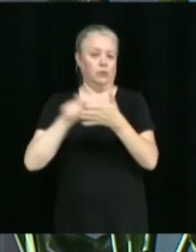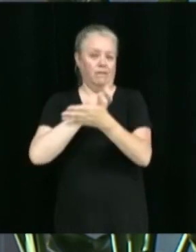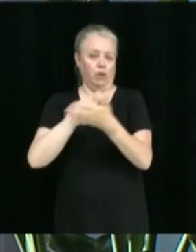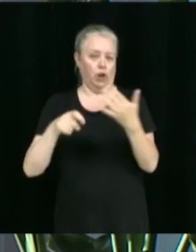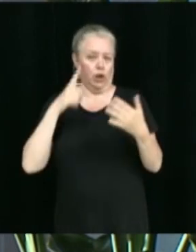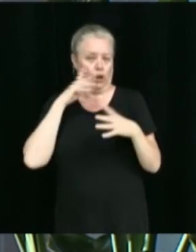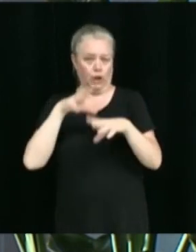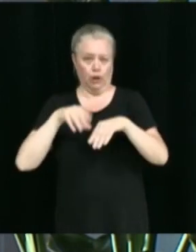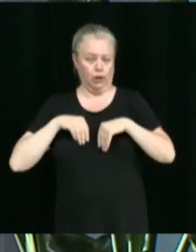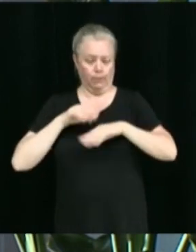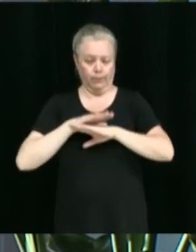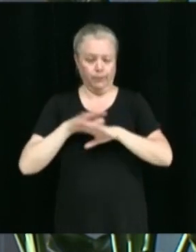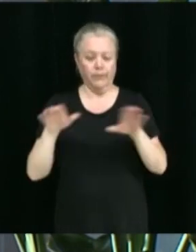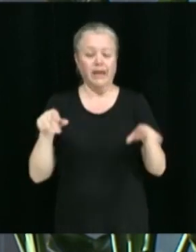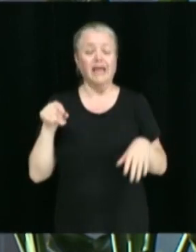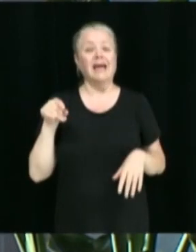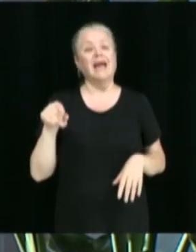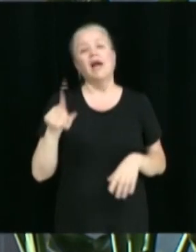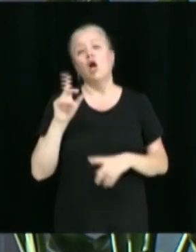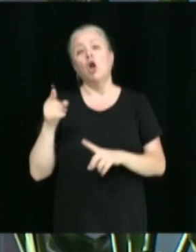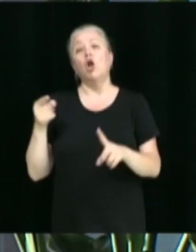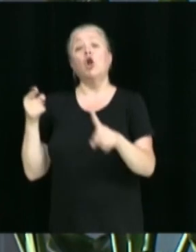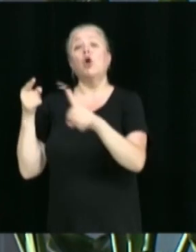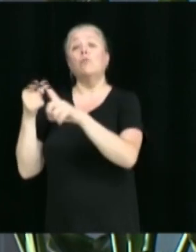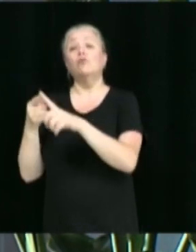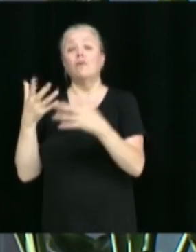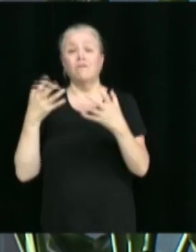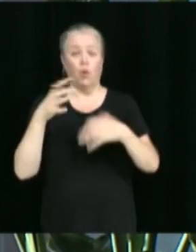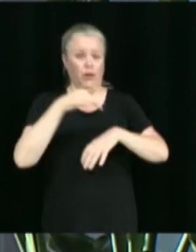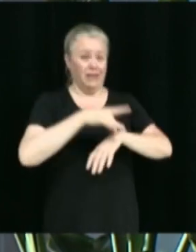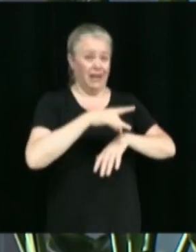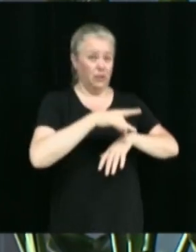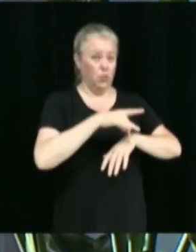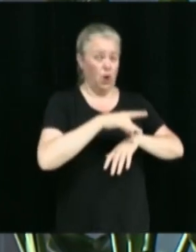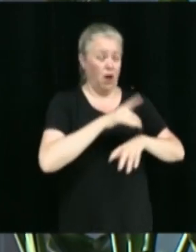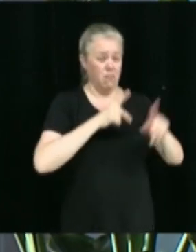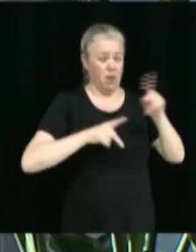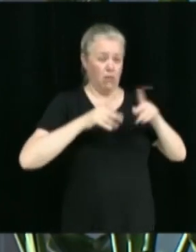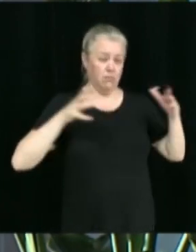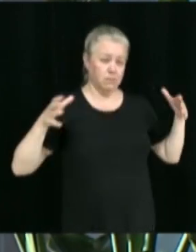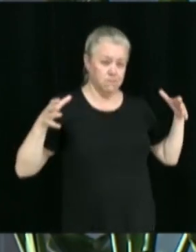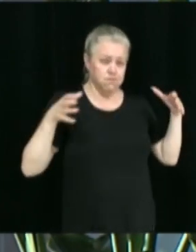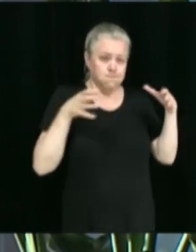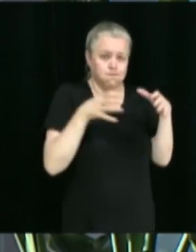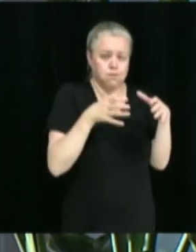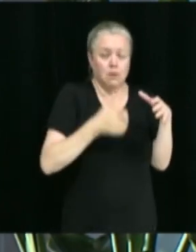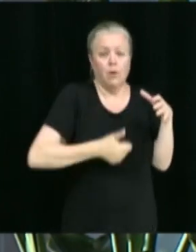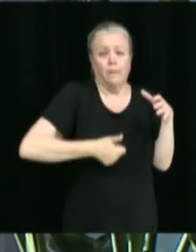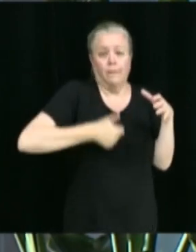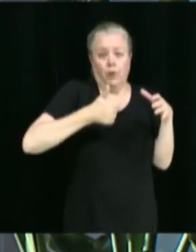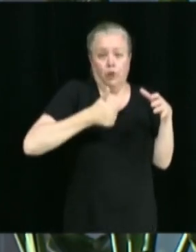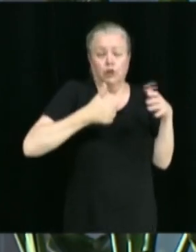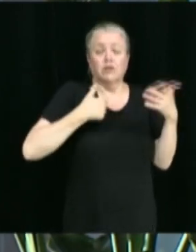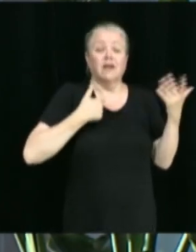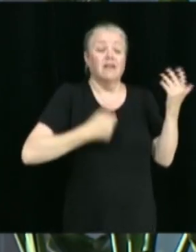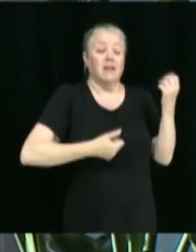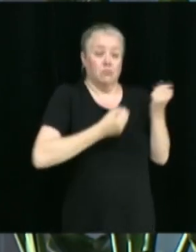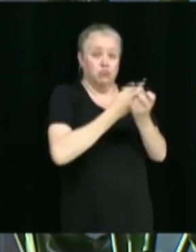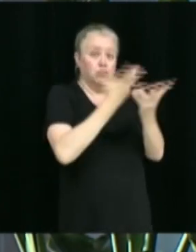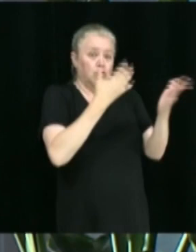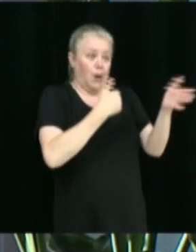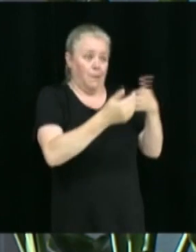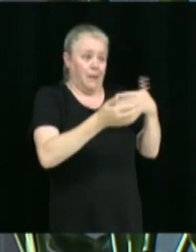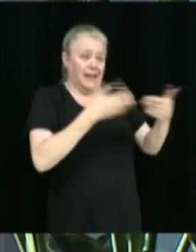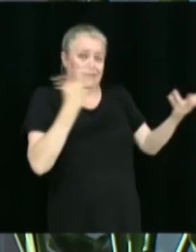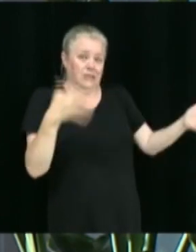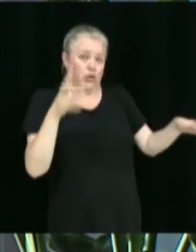Dans une optique de densification résidentielle du territoire, plusieurs projets résidentiels sont planifiés avec une seule case par logement, ce